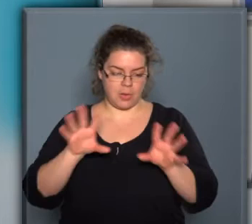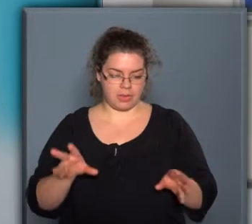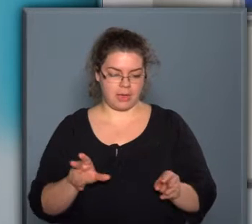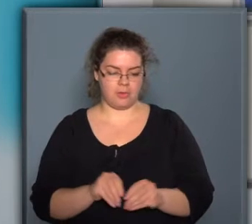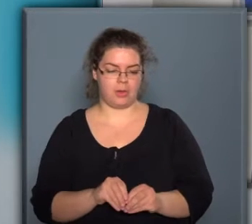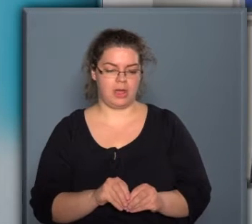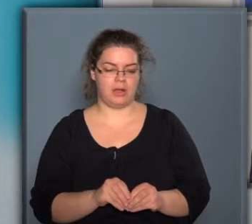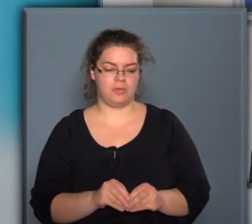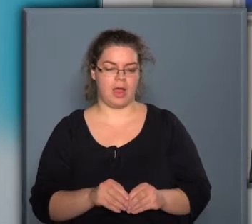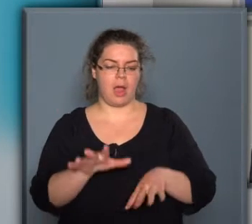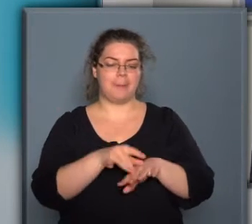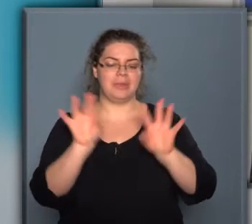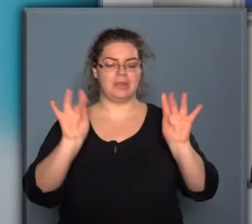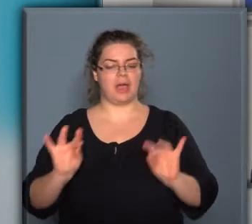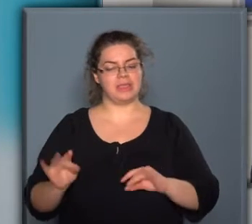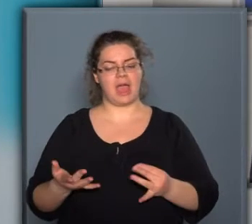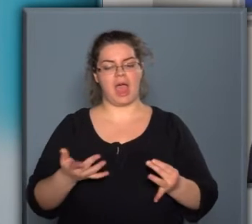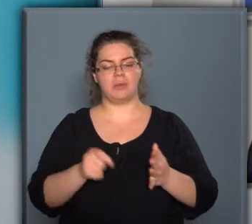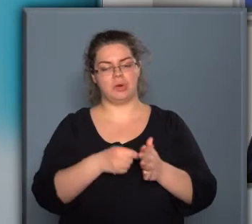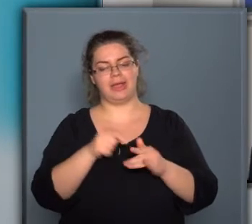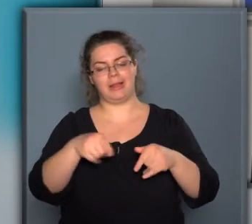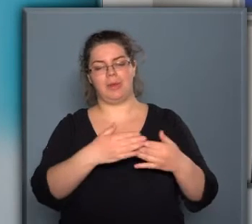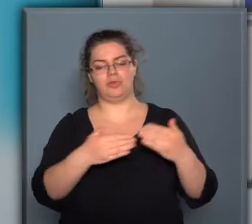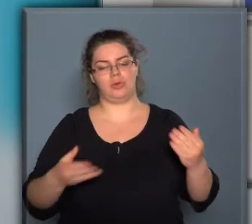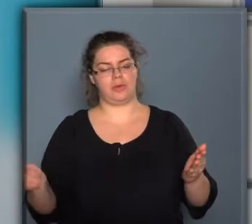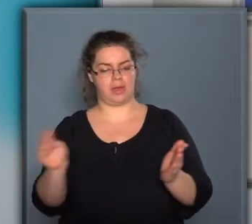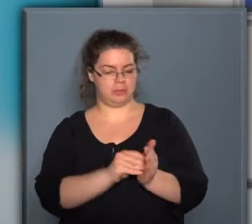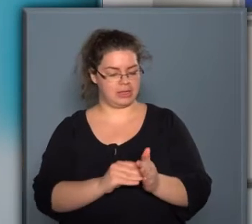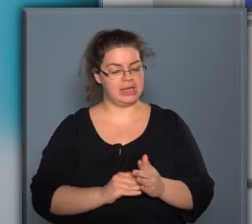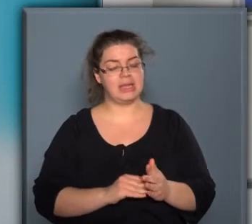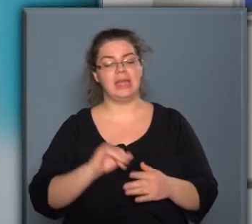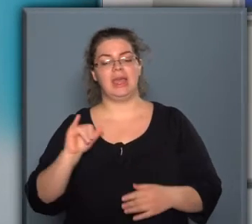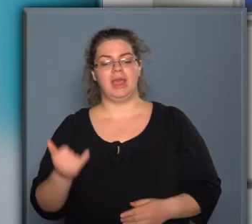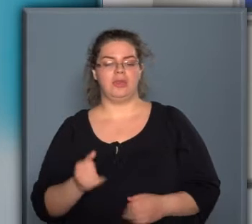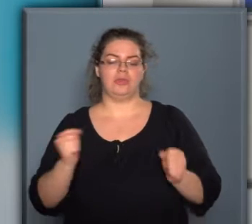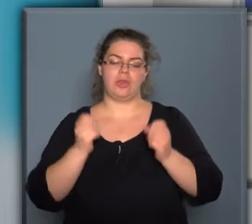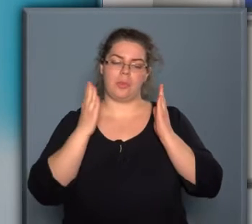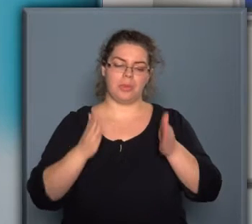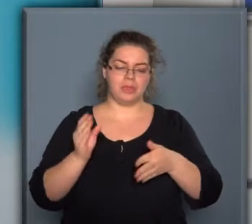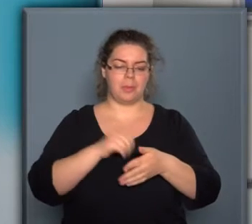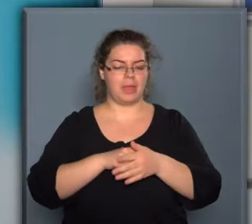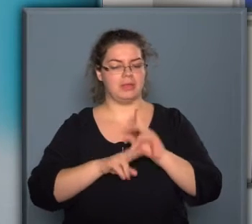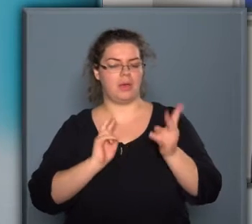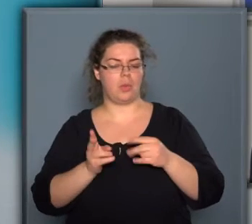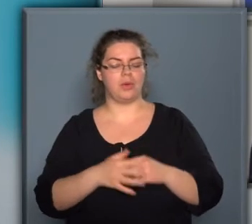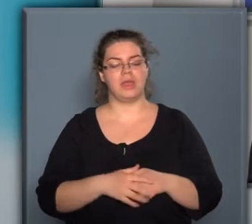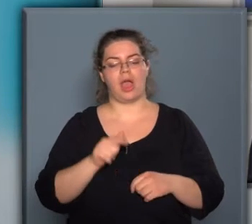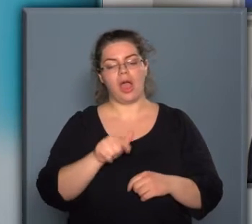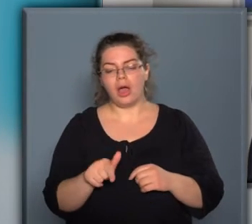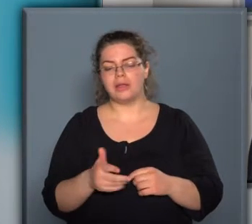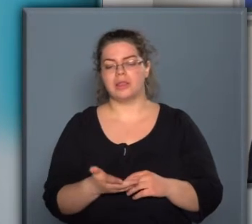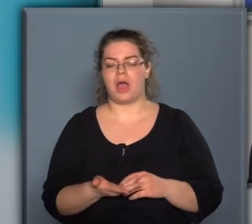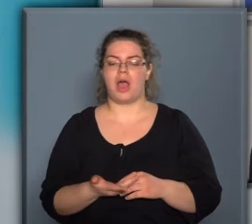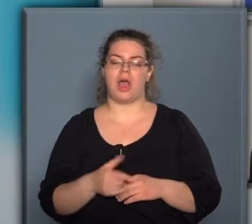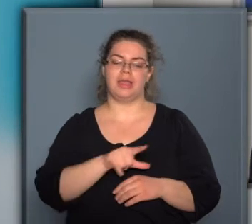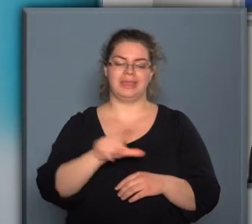összefoglalva, a mintagyárak projekt ebbe a sorozatba élik bele, és nagyon bízom benne, hogy az